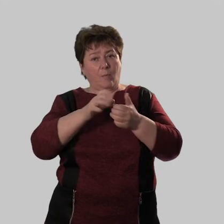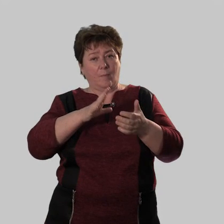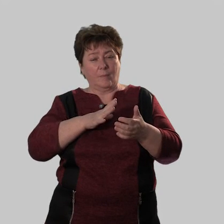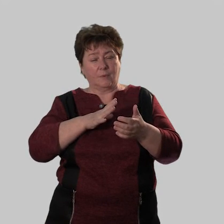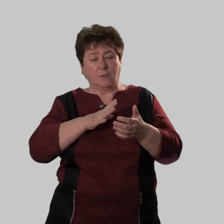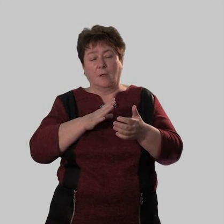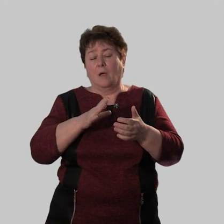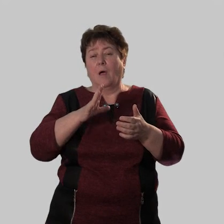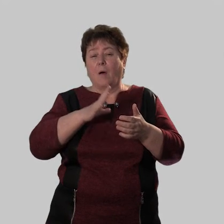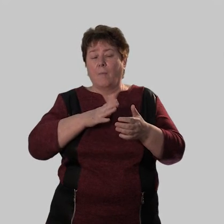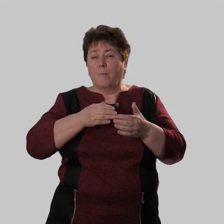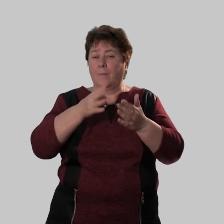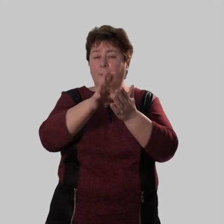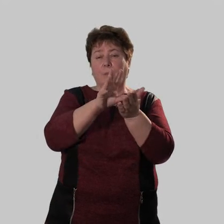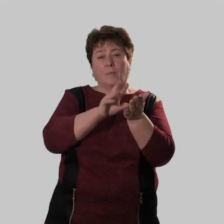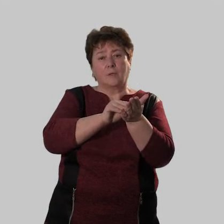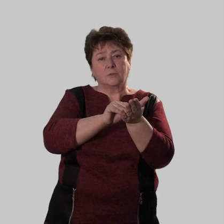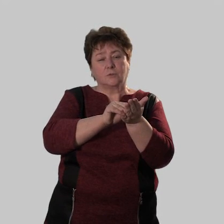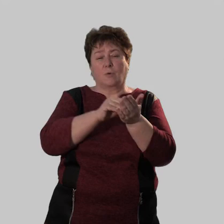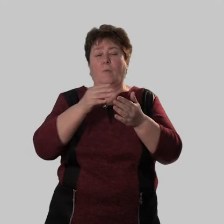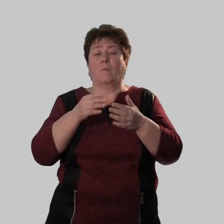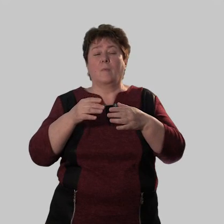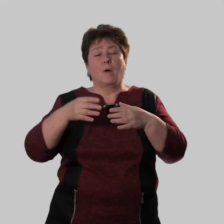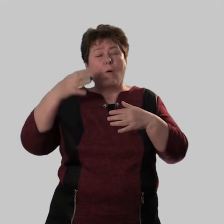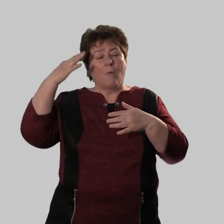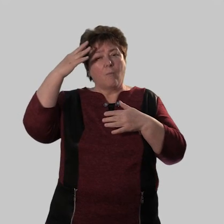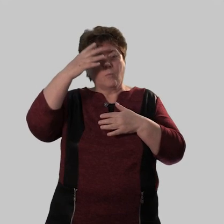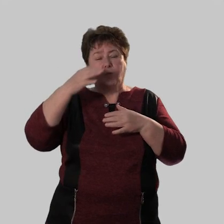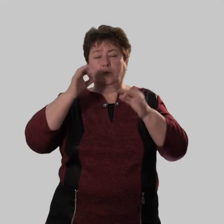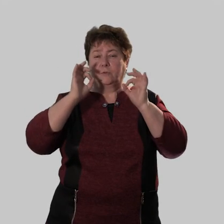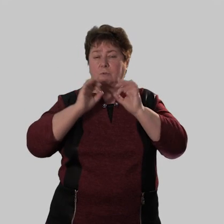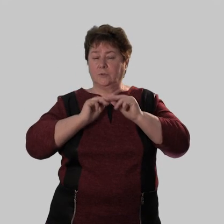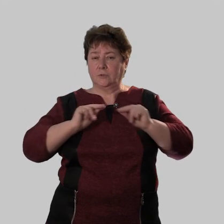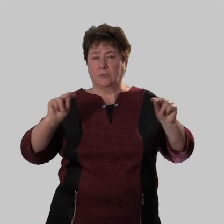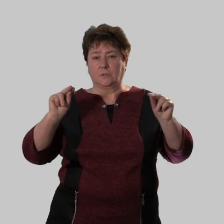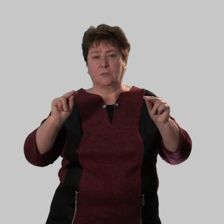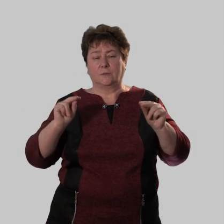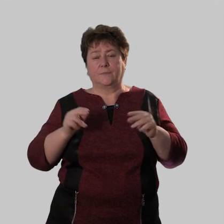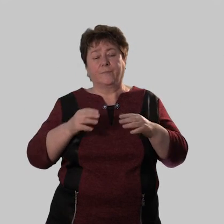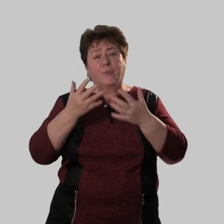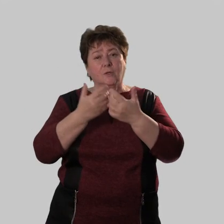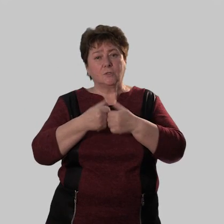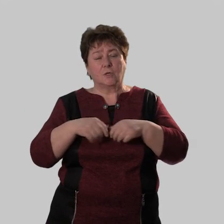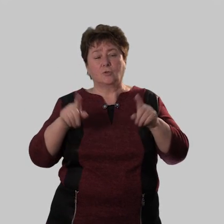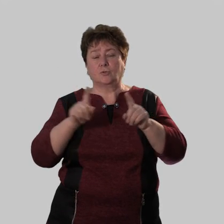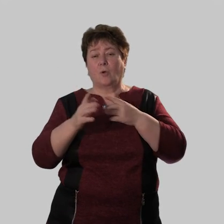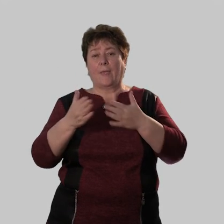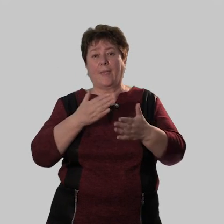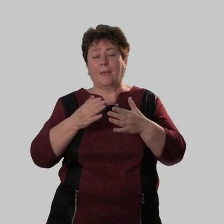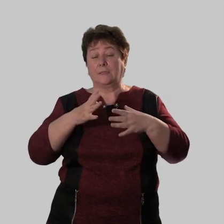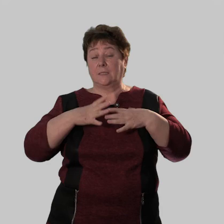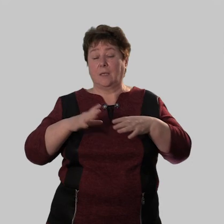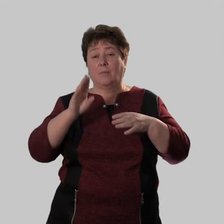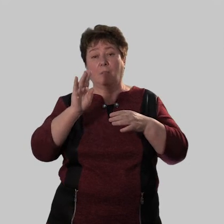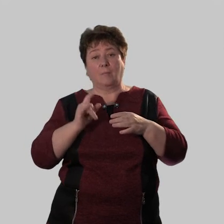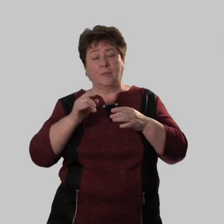глупым. Он был образцом рассудительности, мудрости и справедливости. Считалось, что